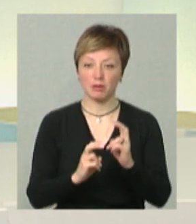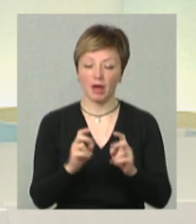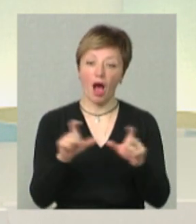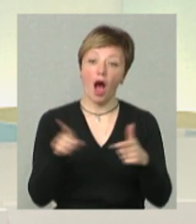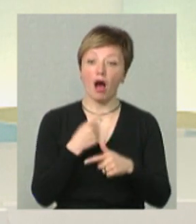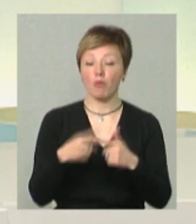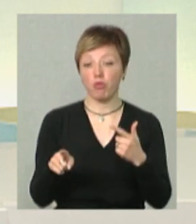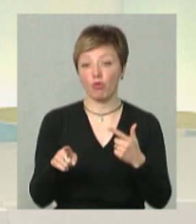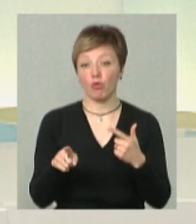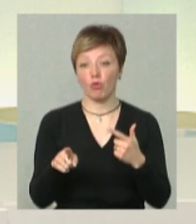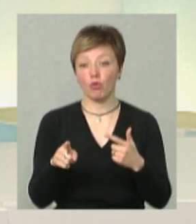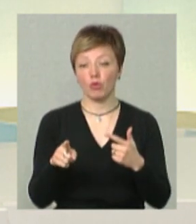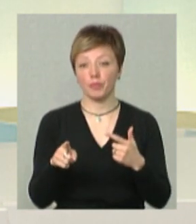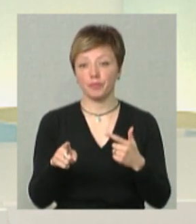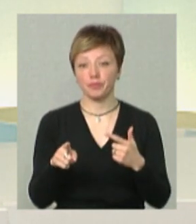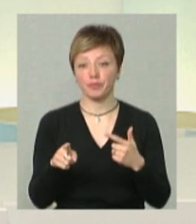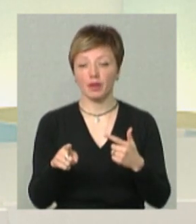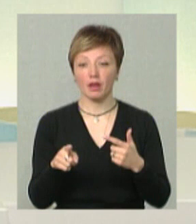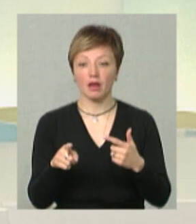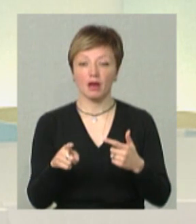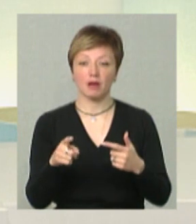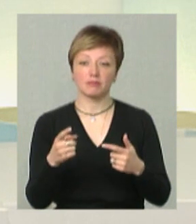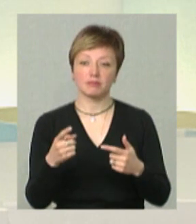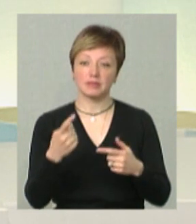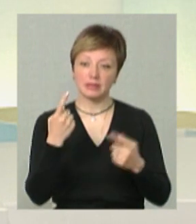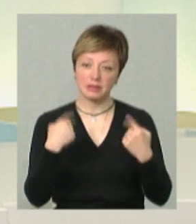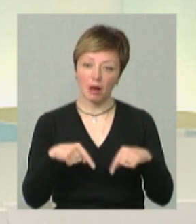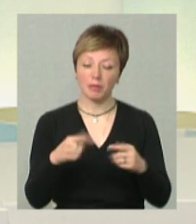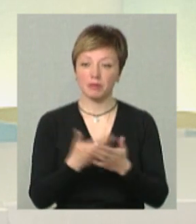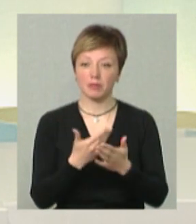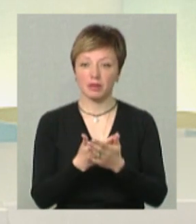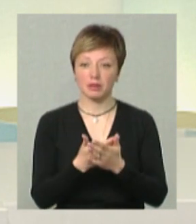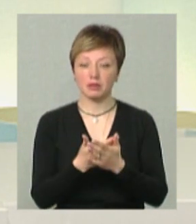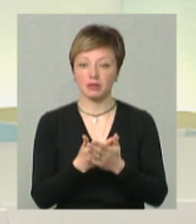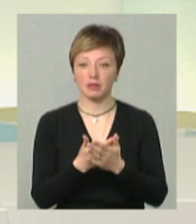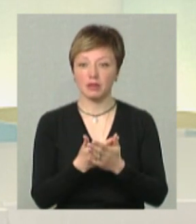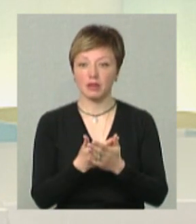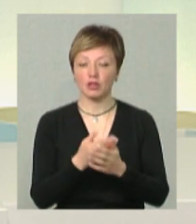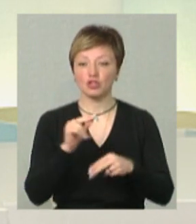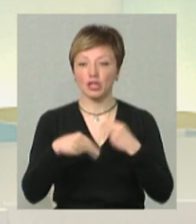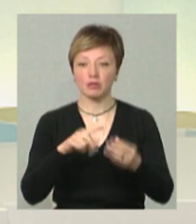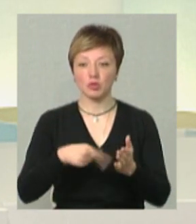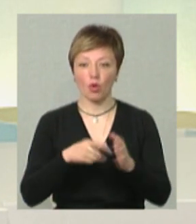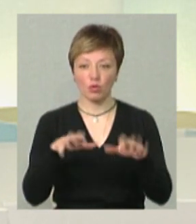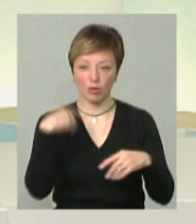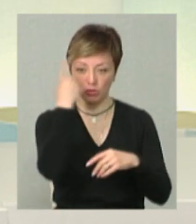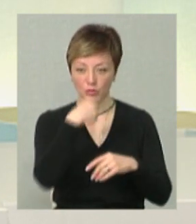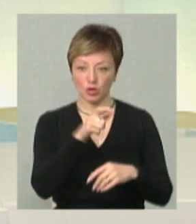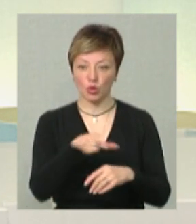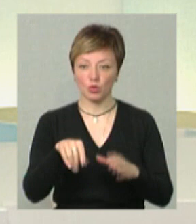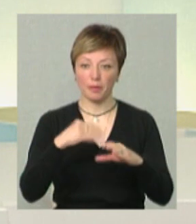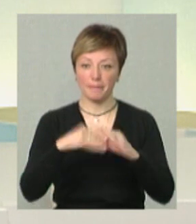Або нам по гарячій кнопці для бізнесу приходять запити напряму. Дуже багато через міського голову особисто